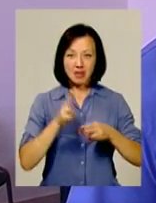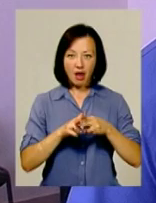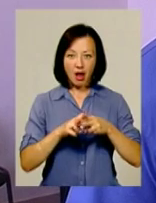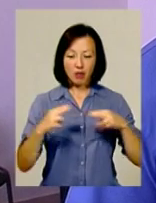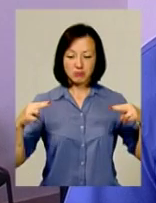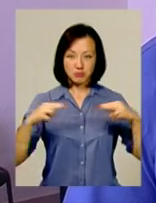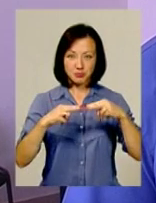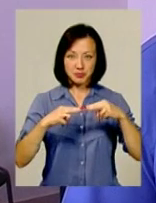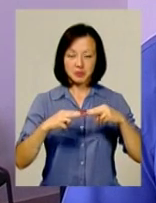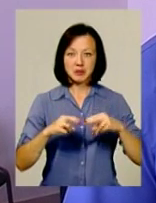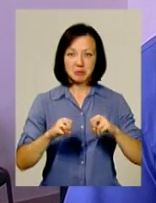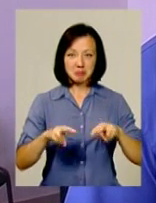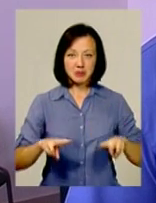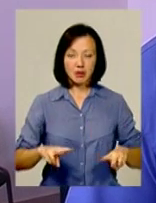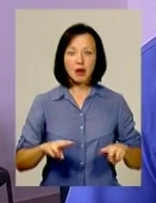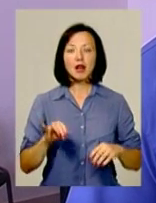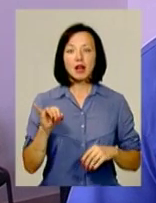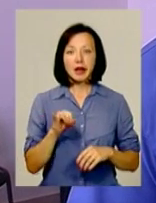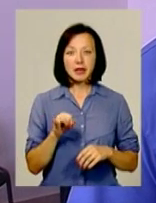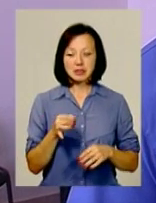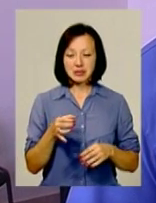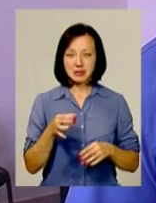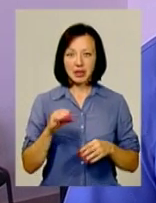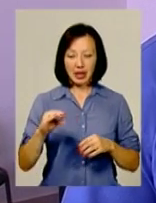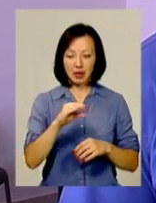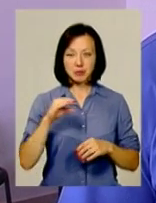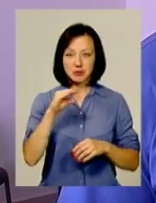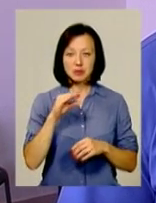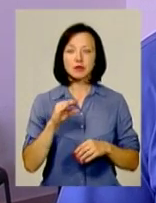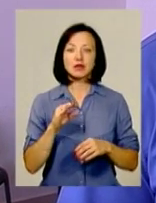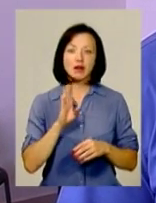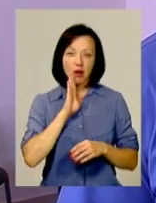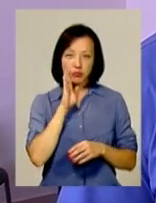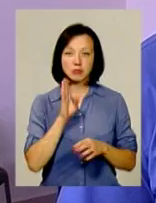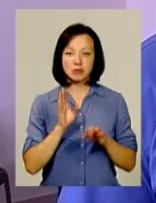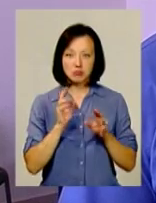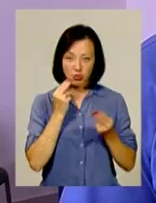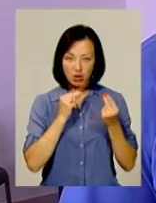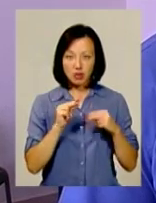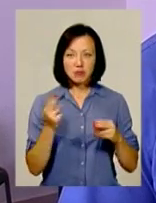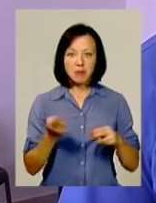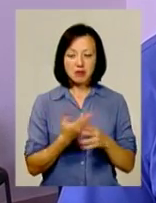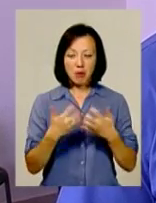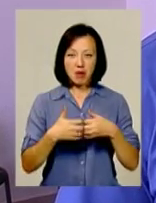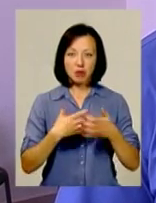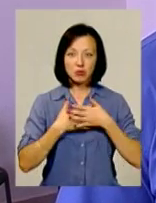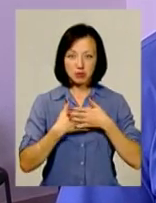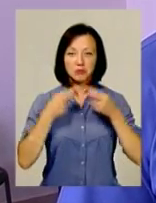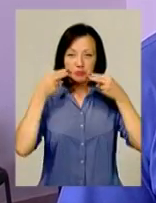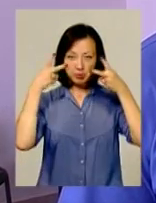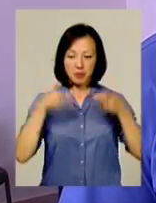стабілізація металлоконструкції. Значить, хребців на ранок стабільний, з покращенням, безапаратного дихання у свідомості,